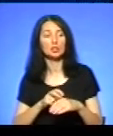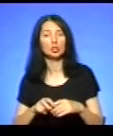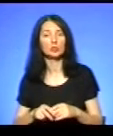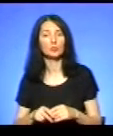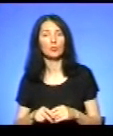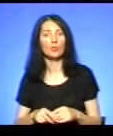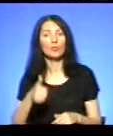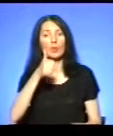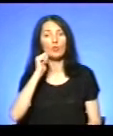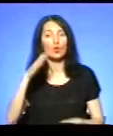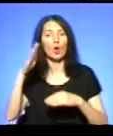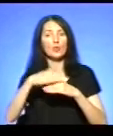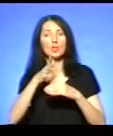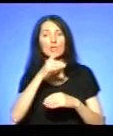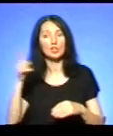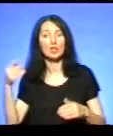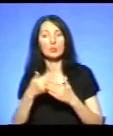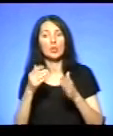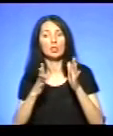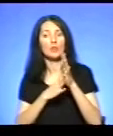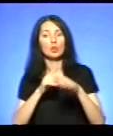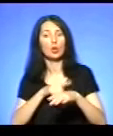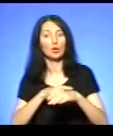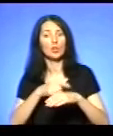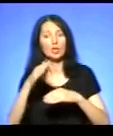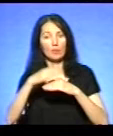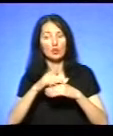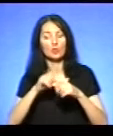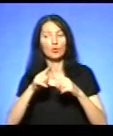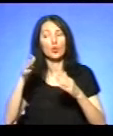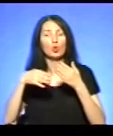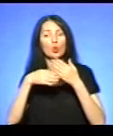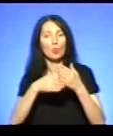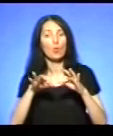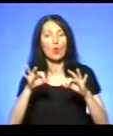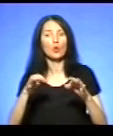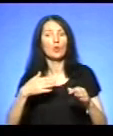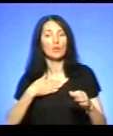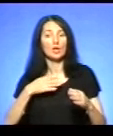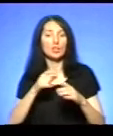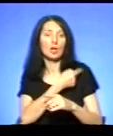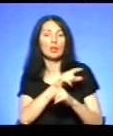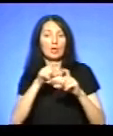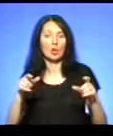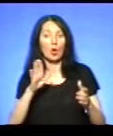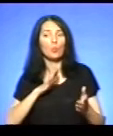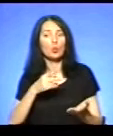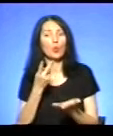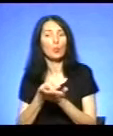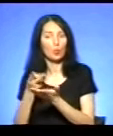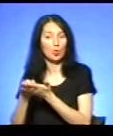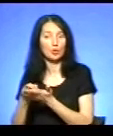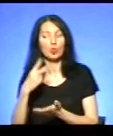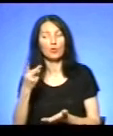Вчора в очітній час біля 9-ї години вечора швидкою допомогою в наш лікувальний заклад було ушпиталено двоє